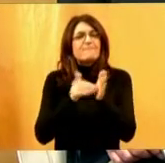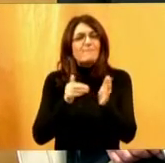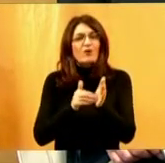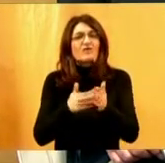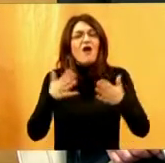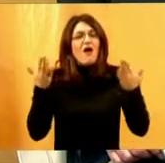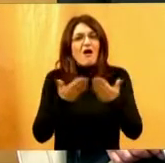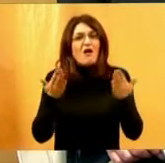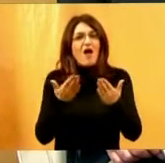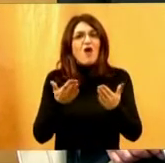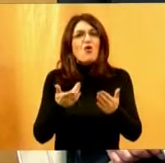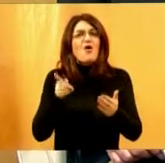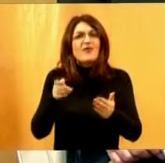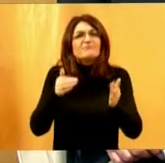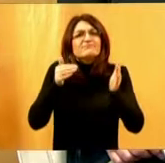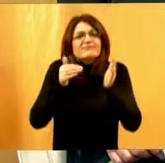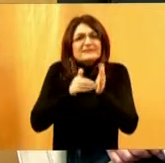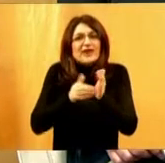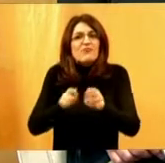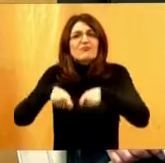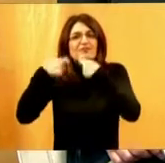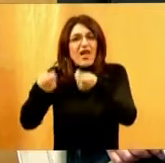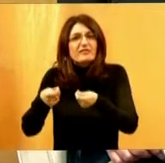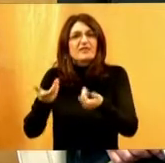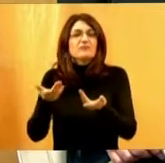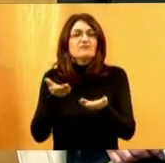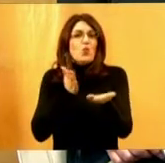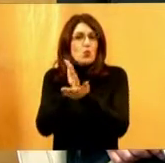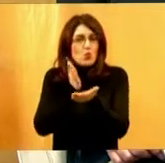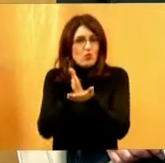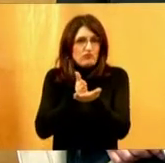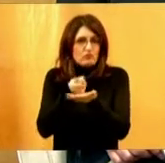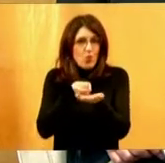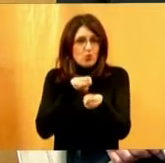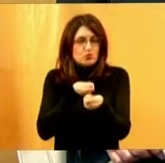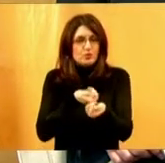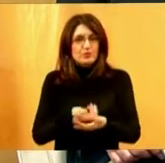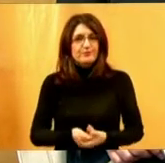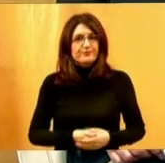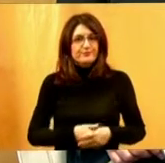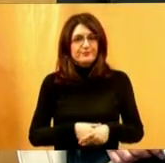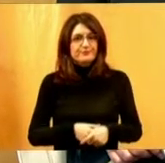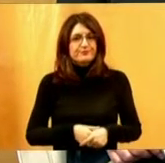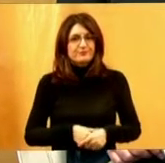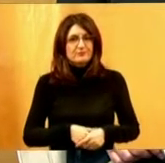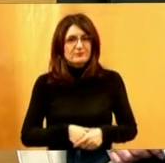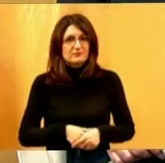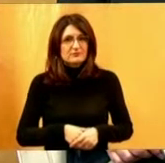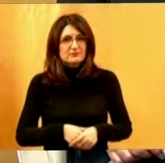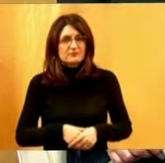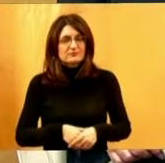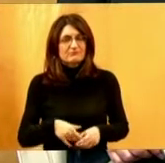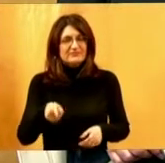odnosno kako na specifičan način pružiti određenu uslugu. Mi smo se